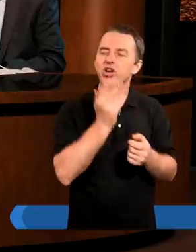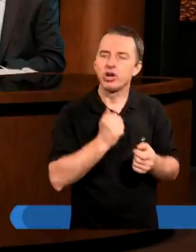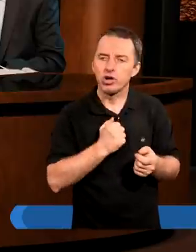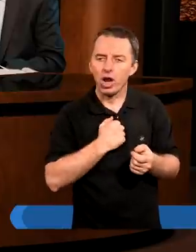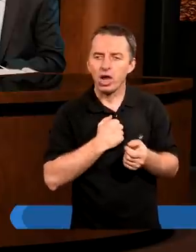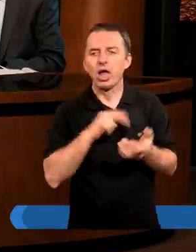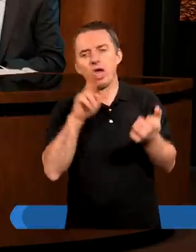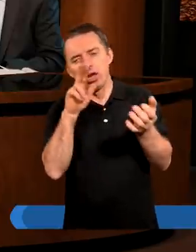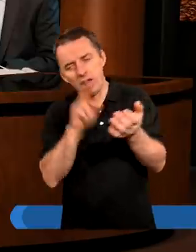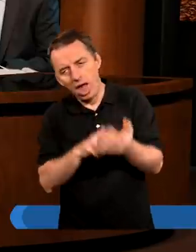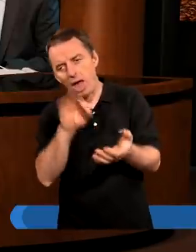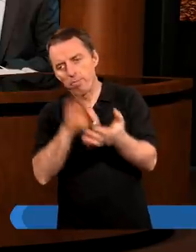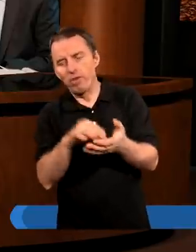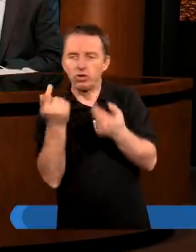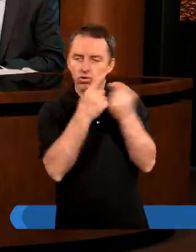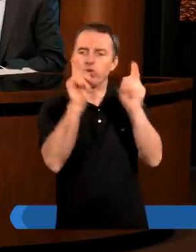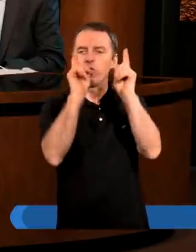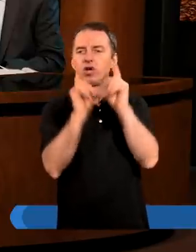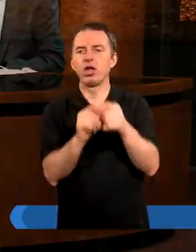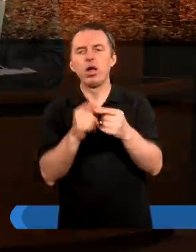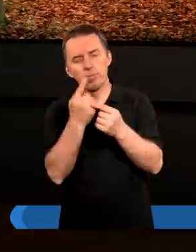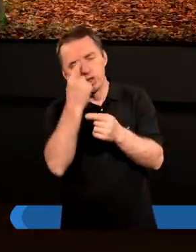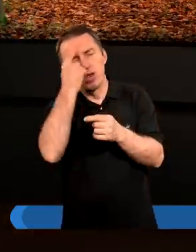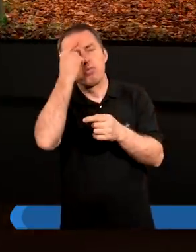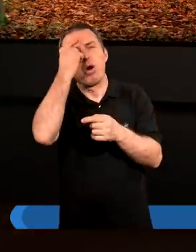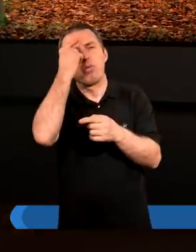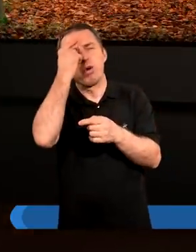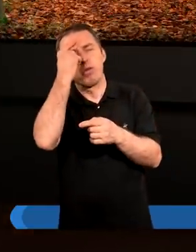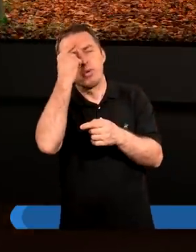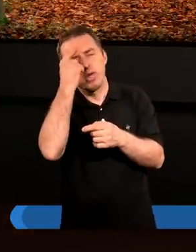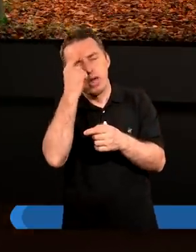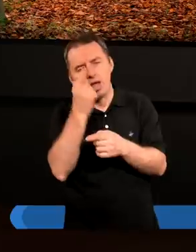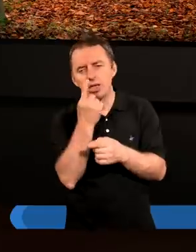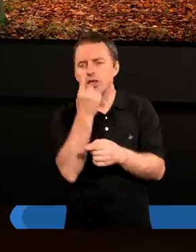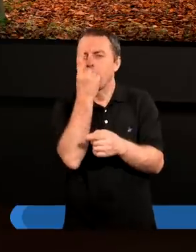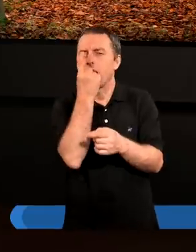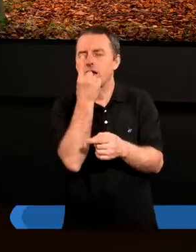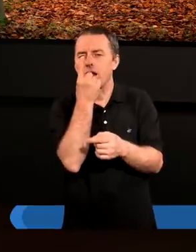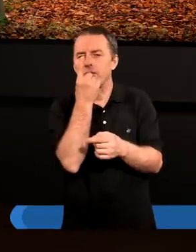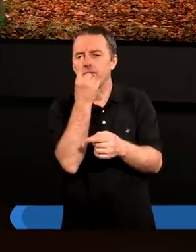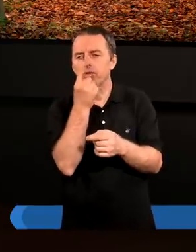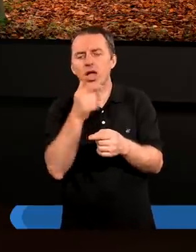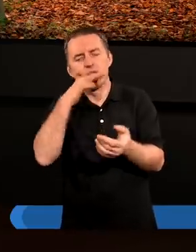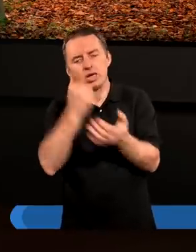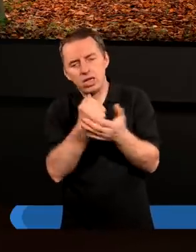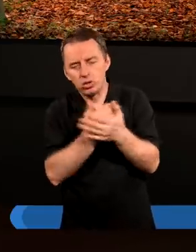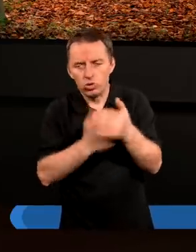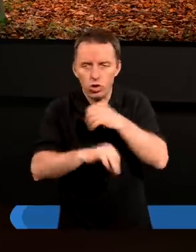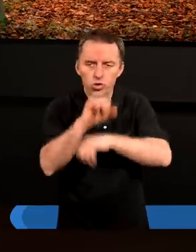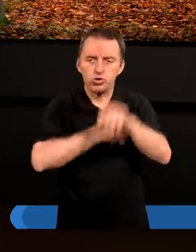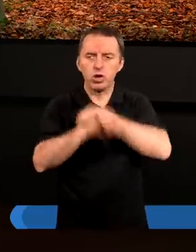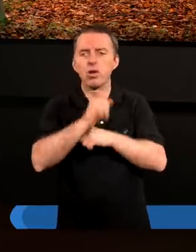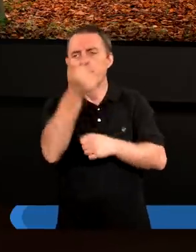na to zwrócić jeszcze uwagę? Mnie się przypomina w tej chwili jeden z listu do Rzymian